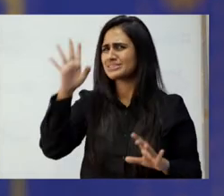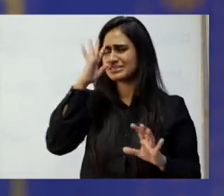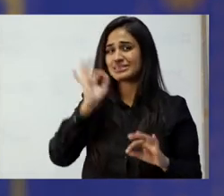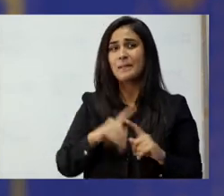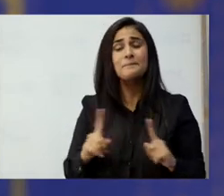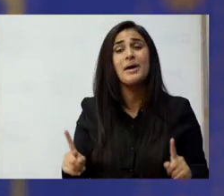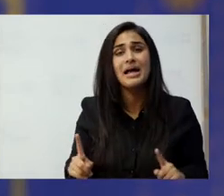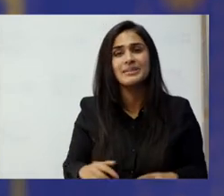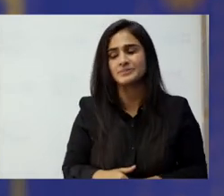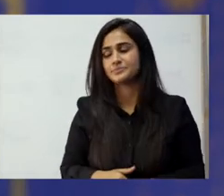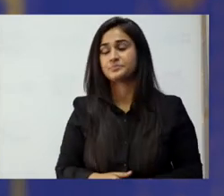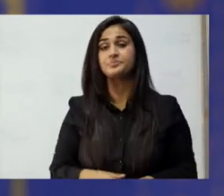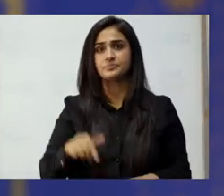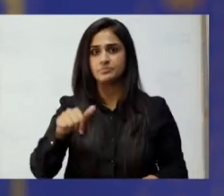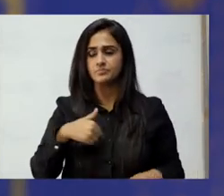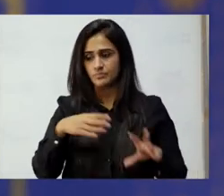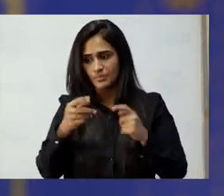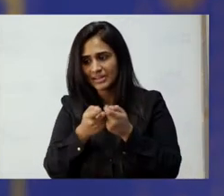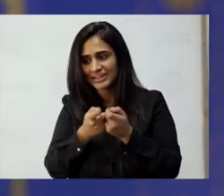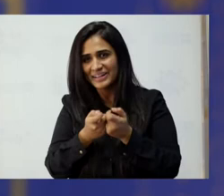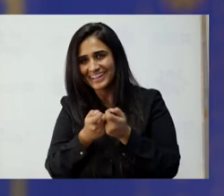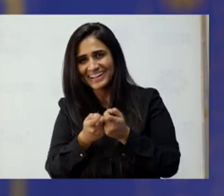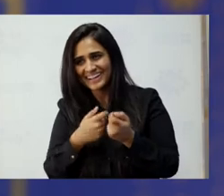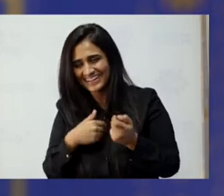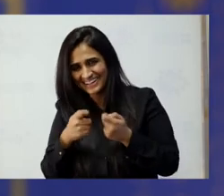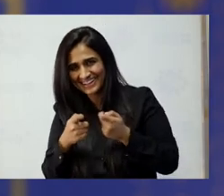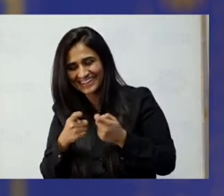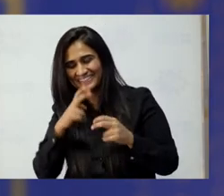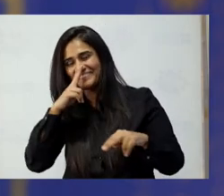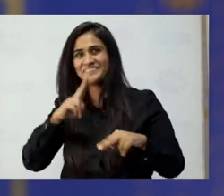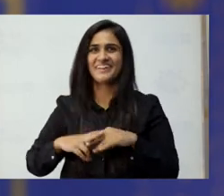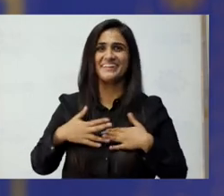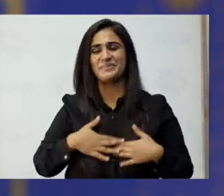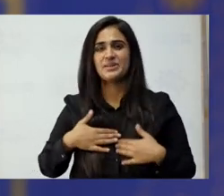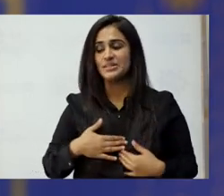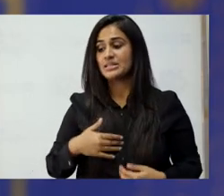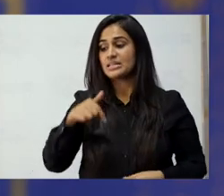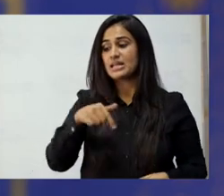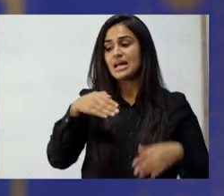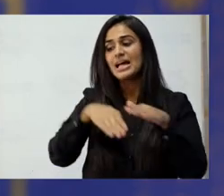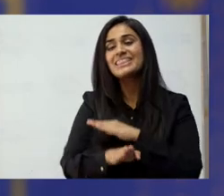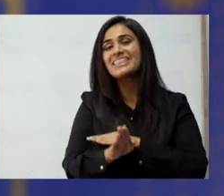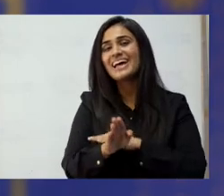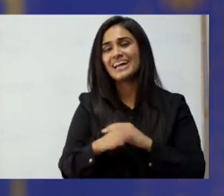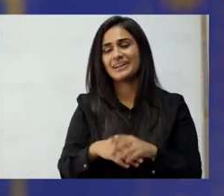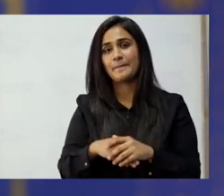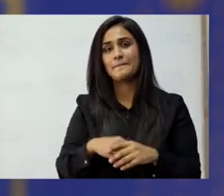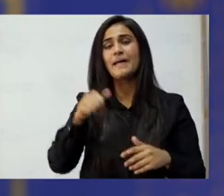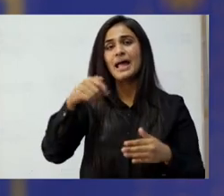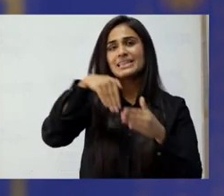ان چیزوں کے بارے میں لیکن یہ میں نے بھی کھیلا بڑی دیر تک کھیلتی رہی بہت مزا آیا اس میں